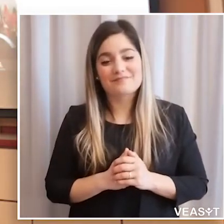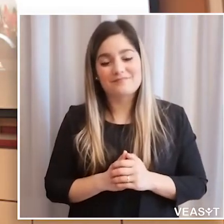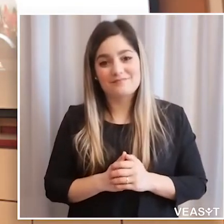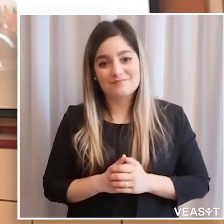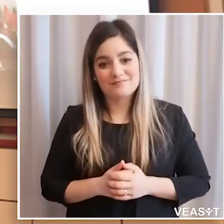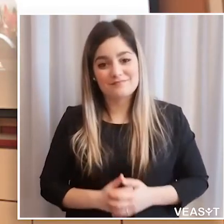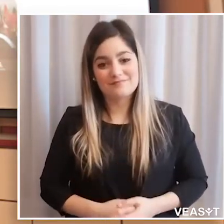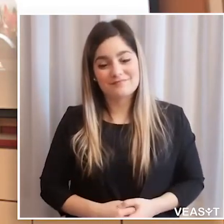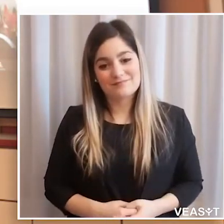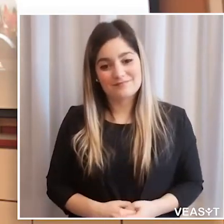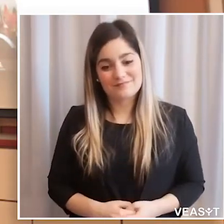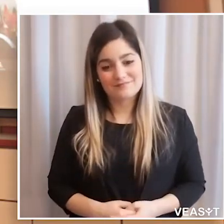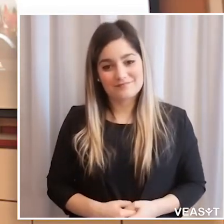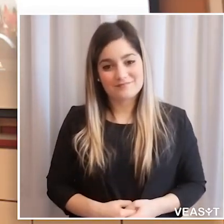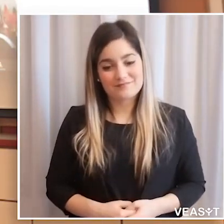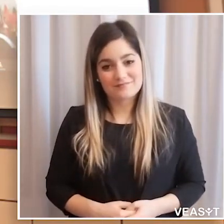fare.